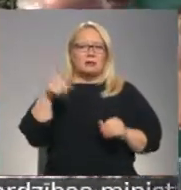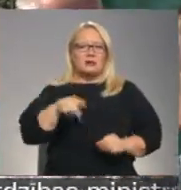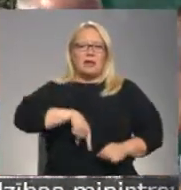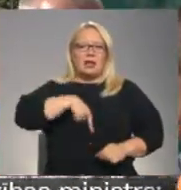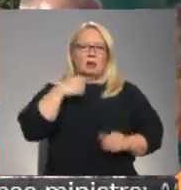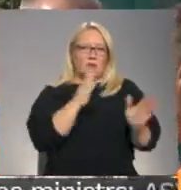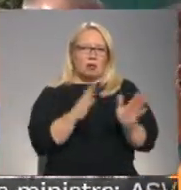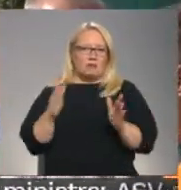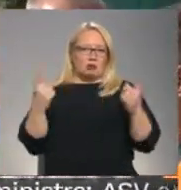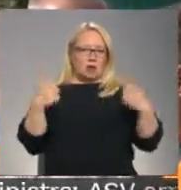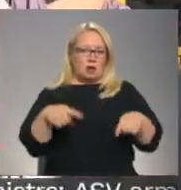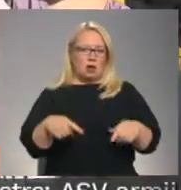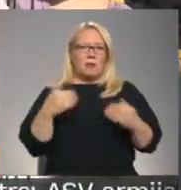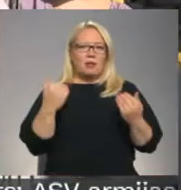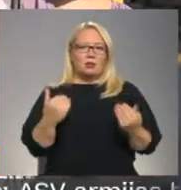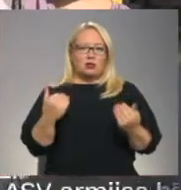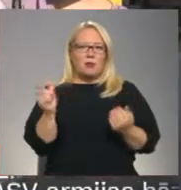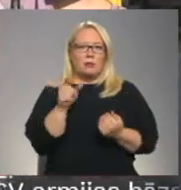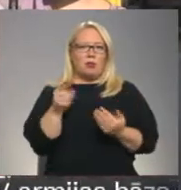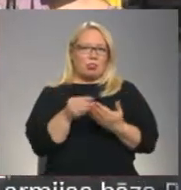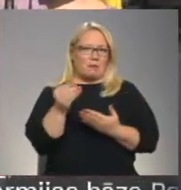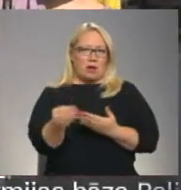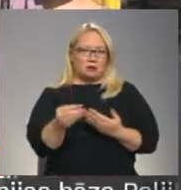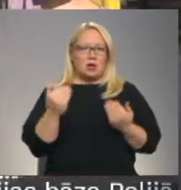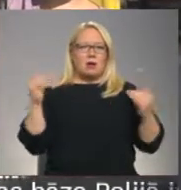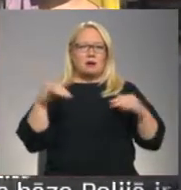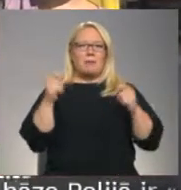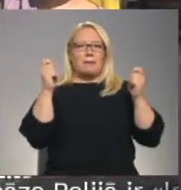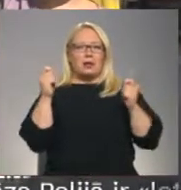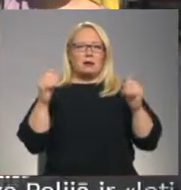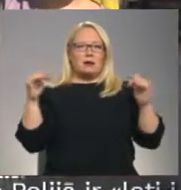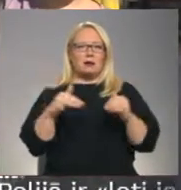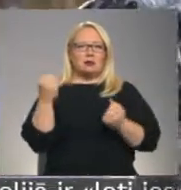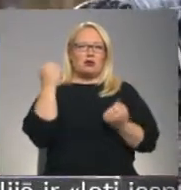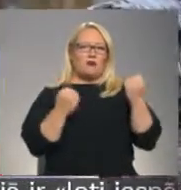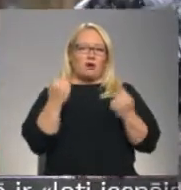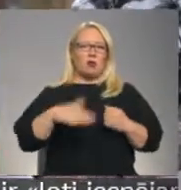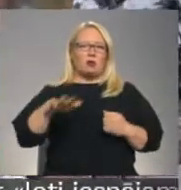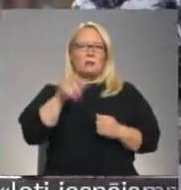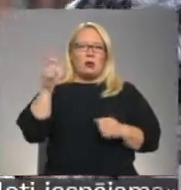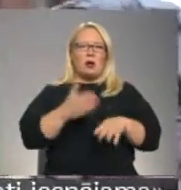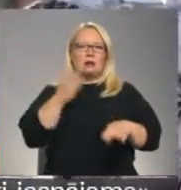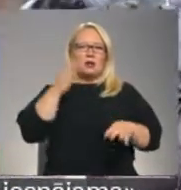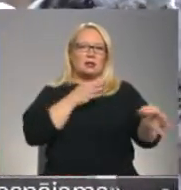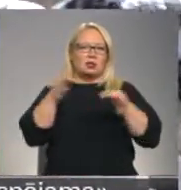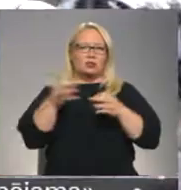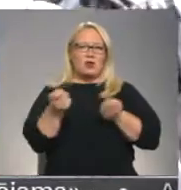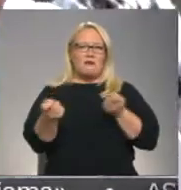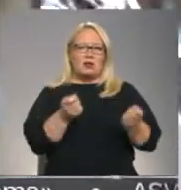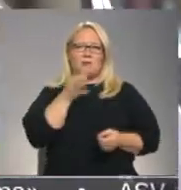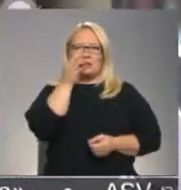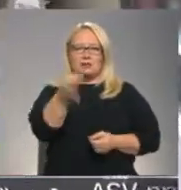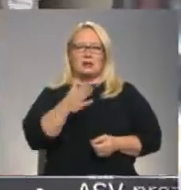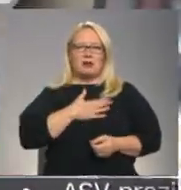gatavības laiku, ko šobrīd praktiski neapmaksā. Piketā sanākušie šoferi un viņa ģimenes locekļi asās diskusijās, ar vadību izteica savu